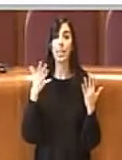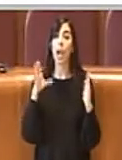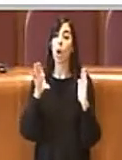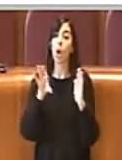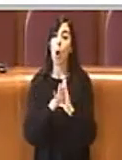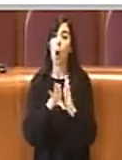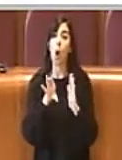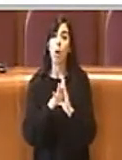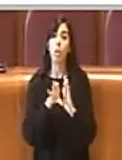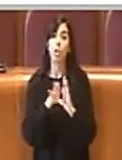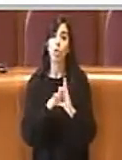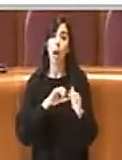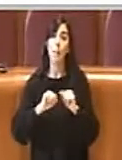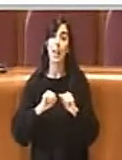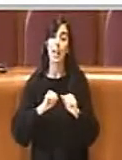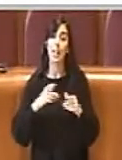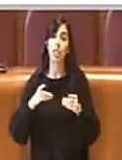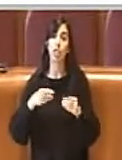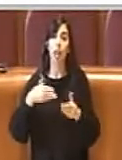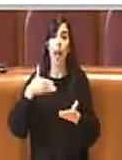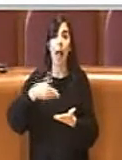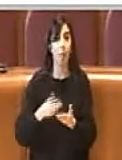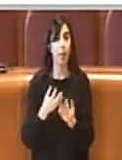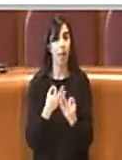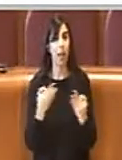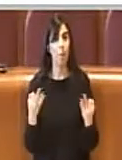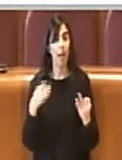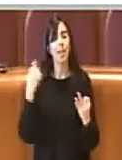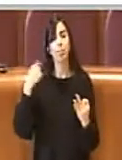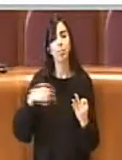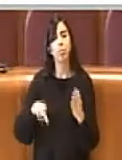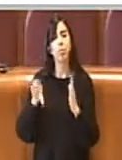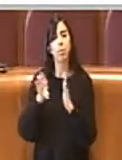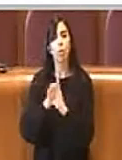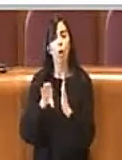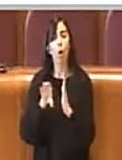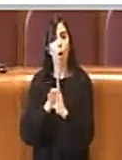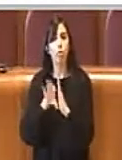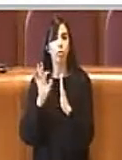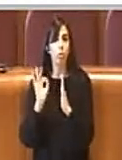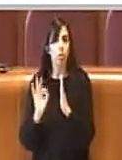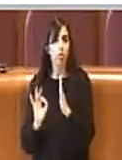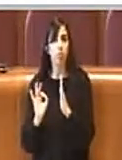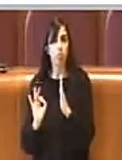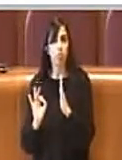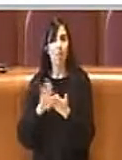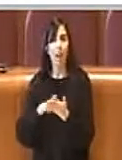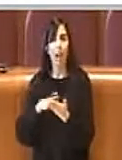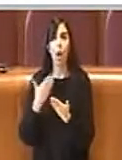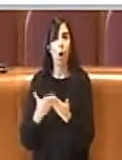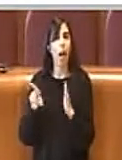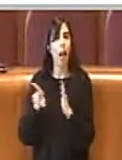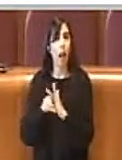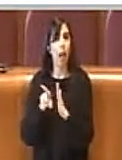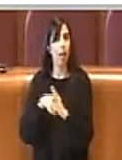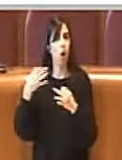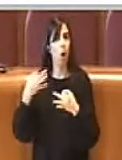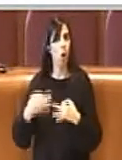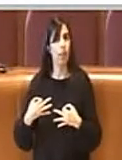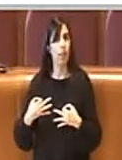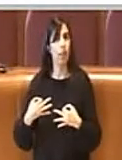codice dell'amministrazione digitale che a tutti gli effetti è appunto a valore di legge ordinaria